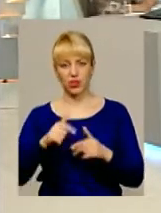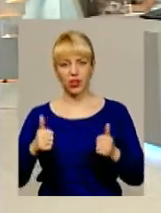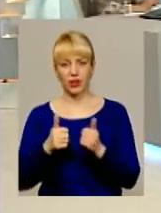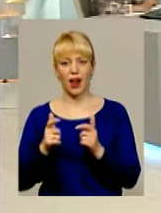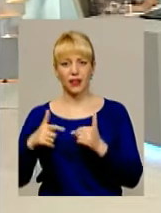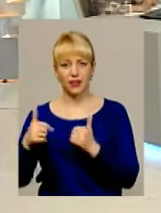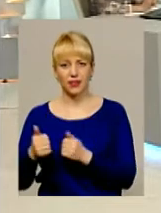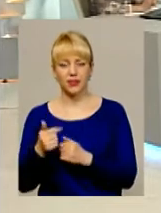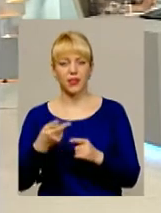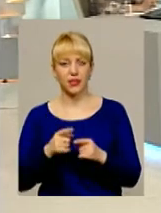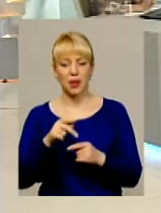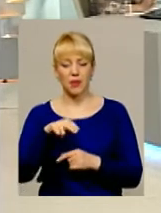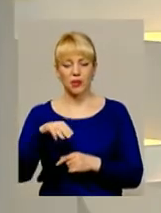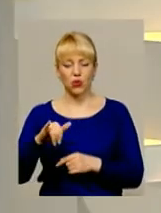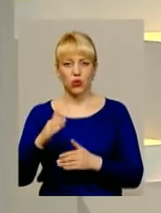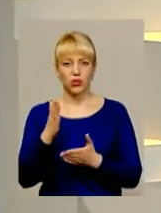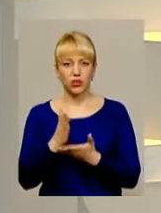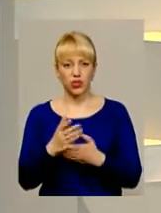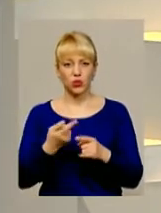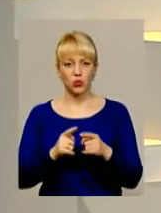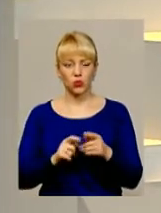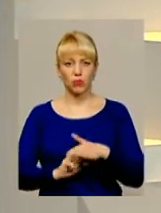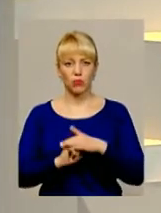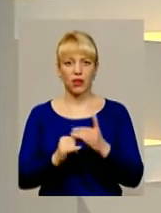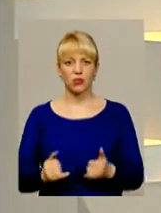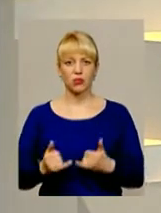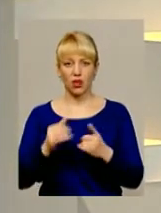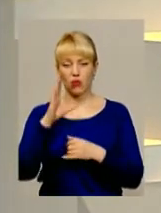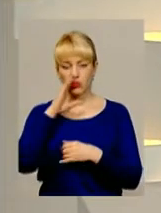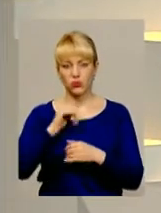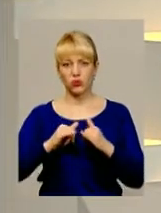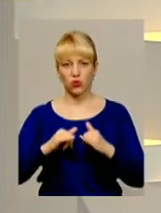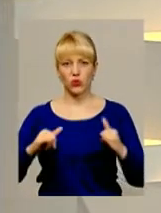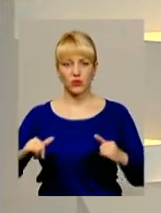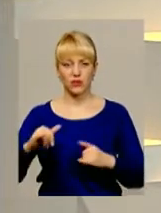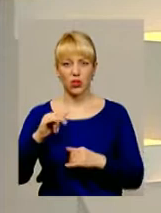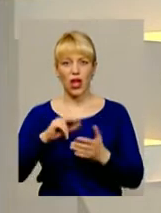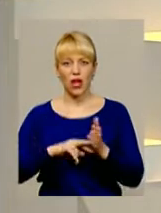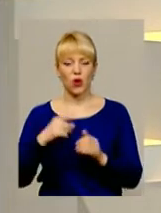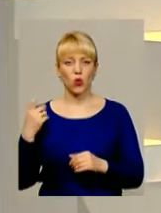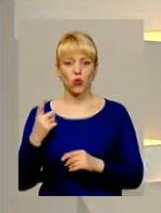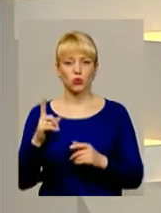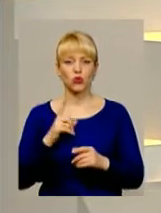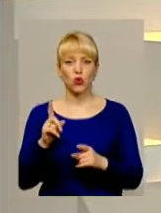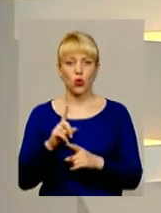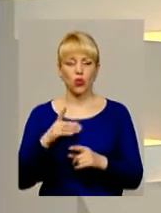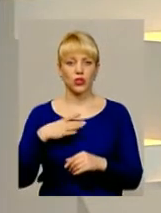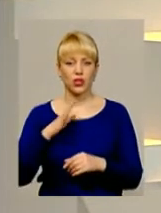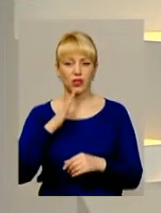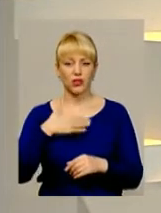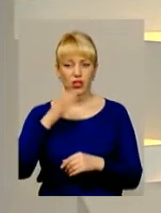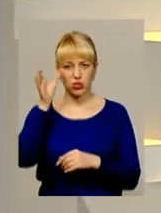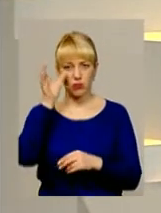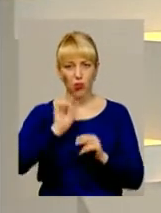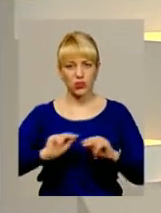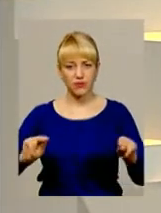профтехосвіта є тою базою для успішного розвитку економіки. Чого чекати нашим освітянам,